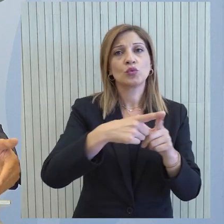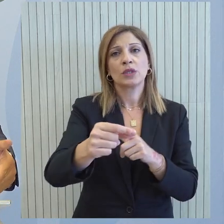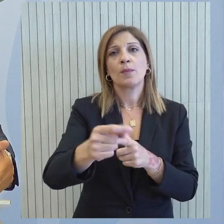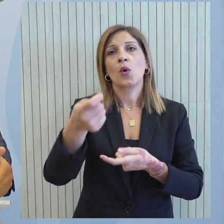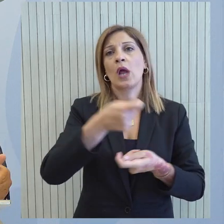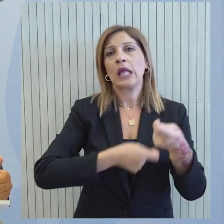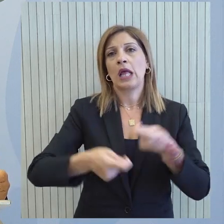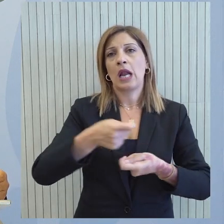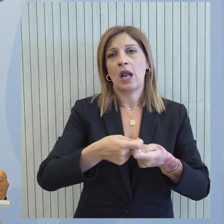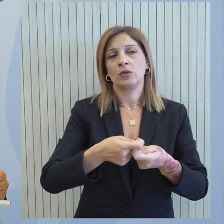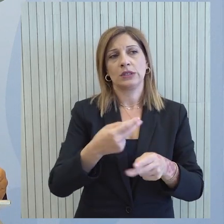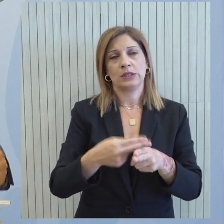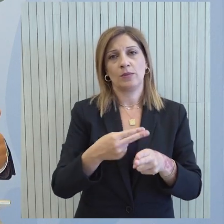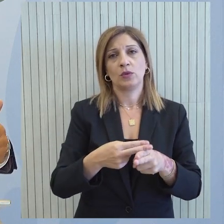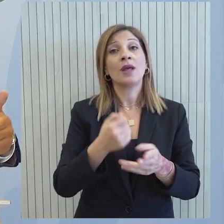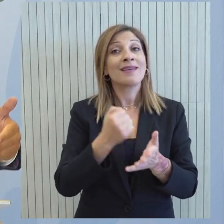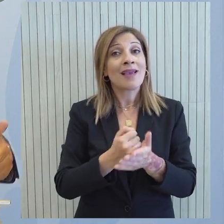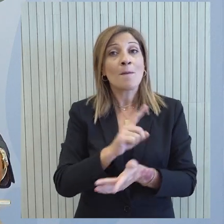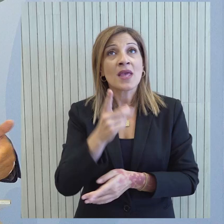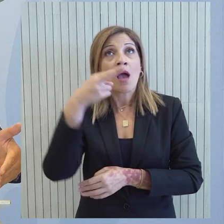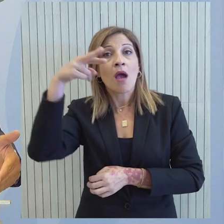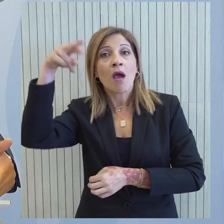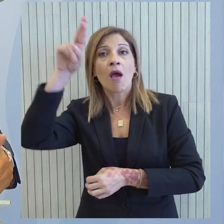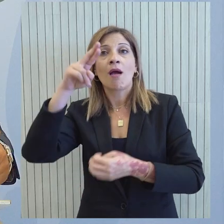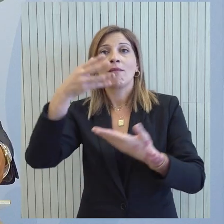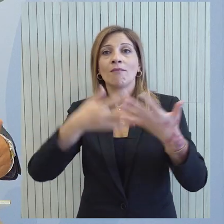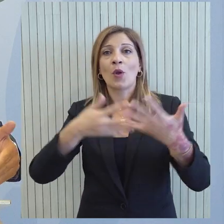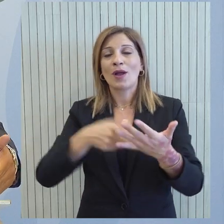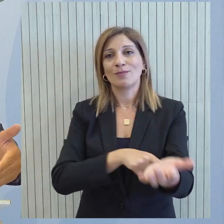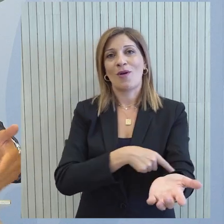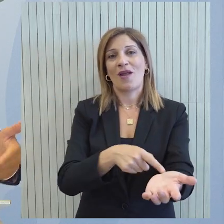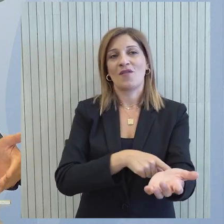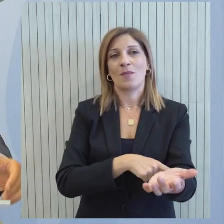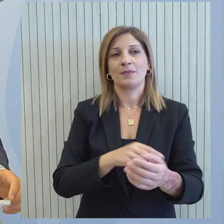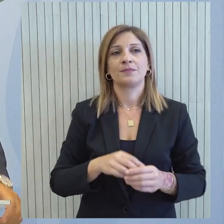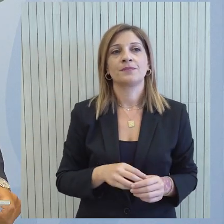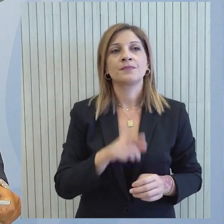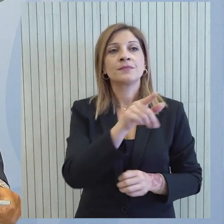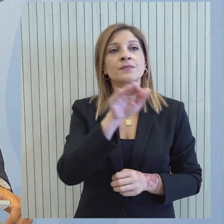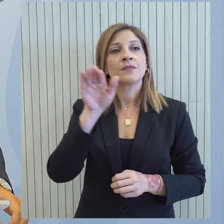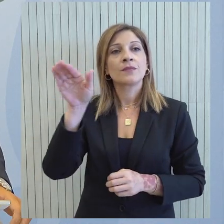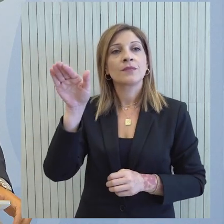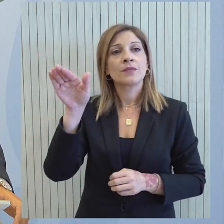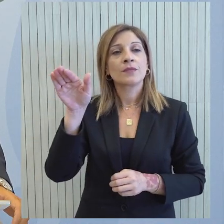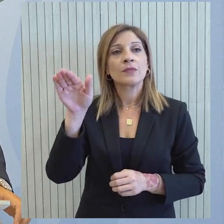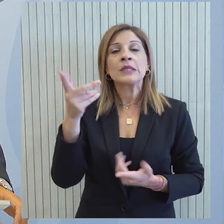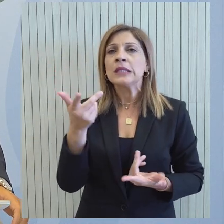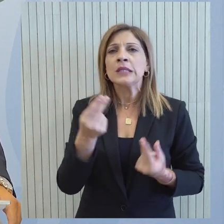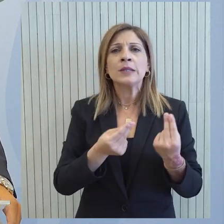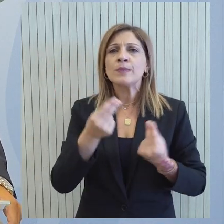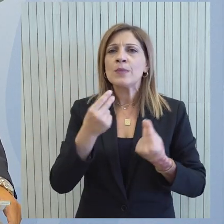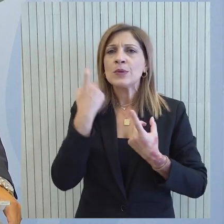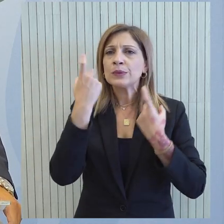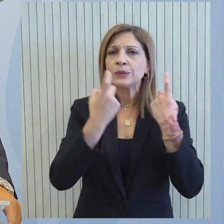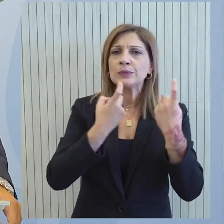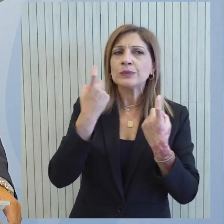μην οδηγηθεί ο λογαριασμός του ηλεκτρισμού σε ψηλότερα σημεία από ό είναι σήμερα Και αν είναι τα πράγματα τα οποία μας